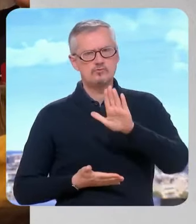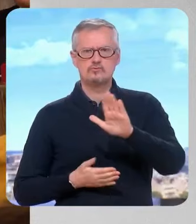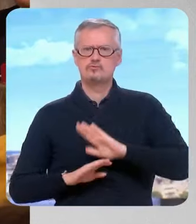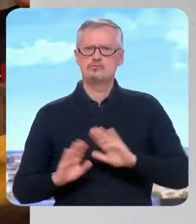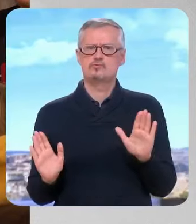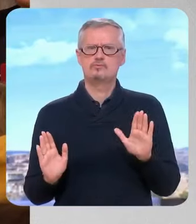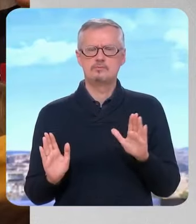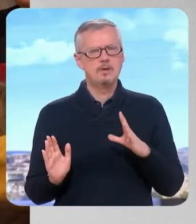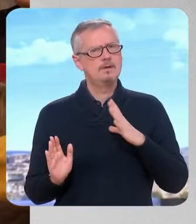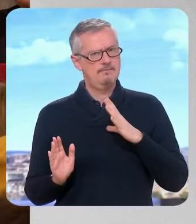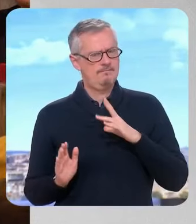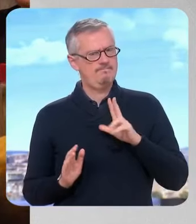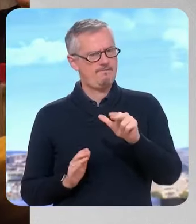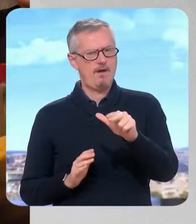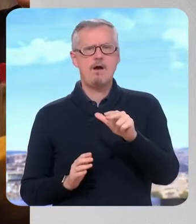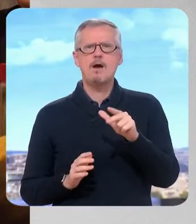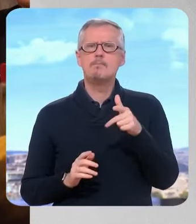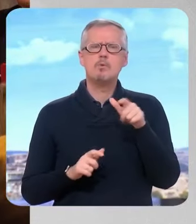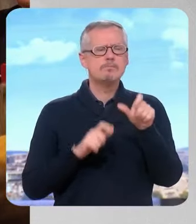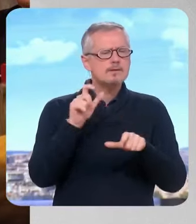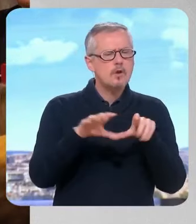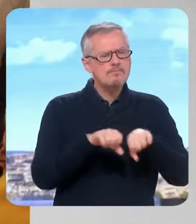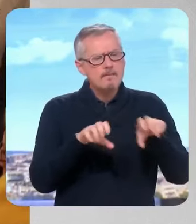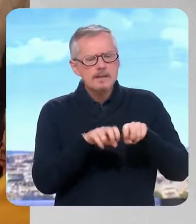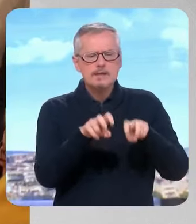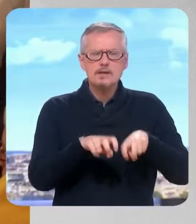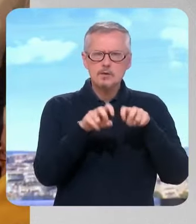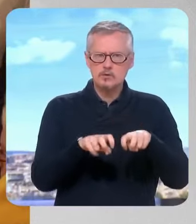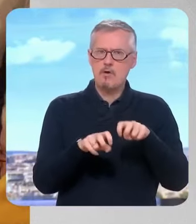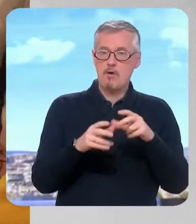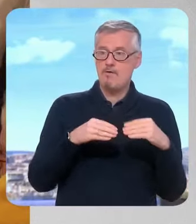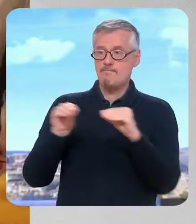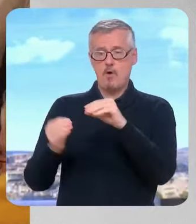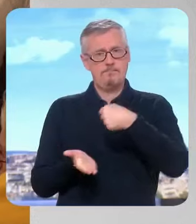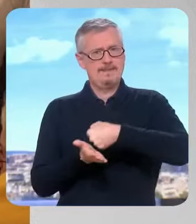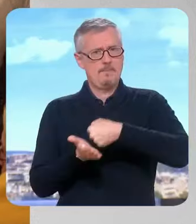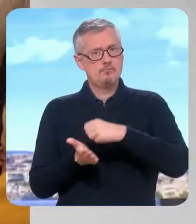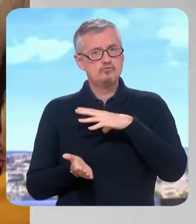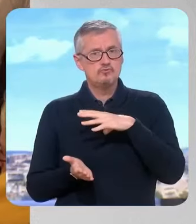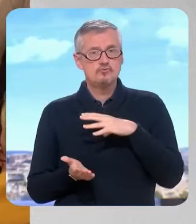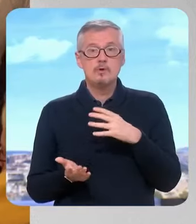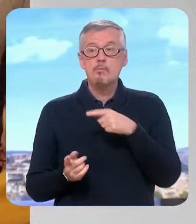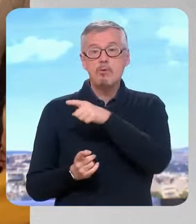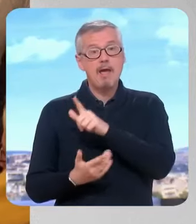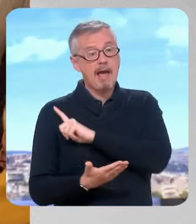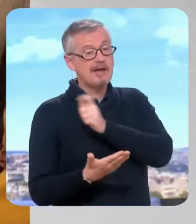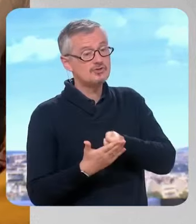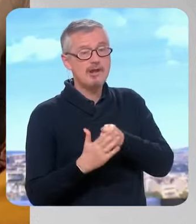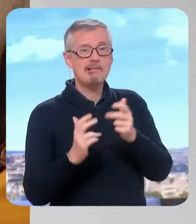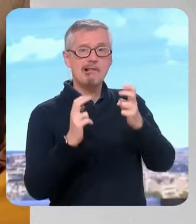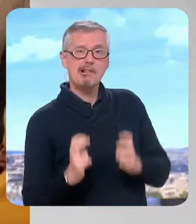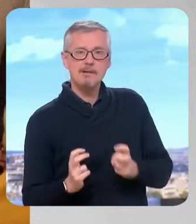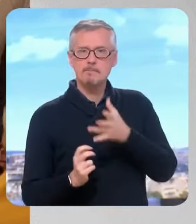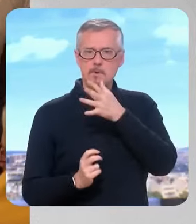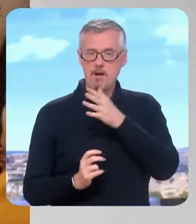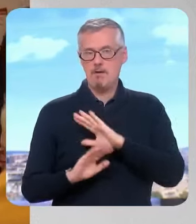y aura un prix minimum, un prix plancher, en dessous duquel le transformateur ne peut pas l'acheter et donc, dessous duquel,